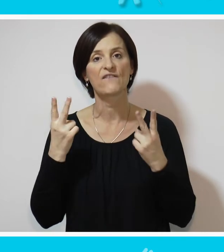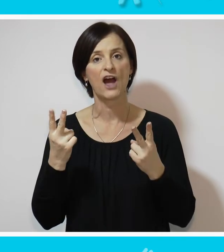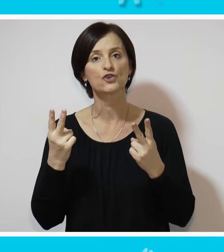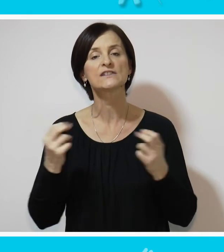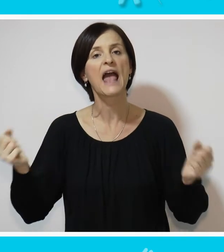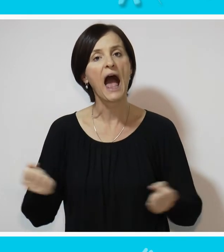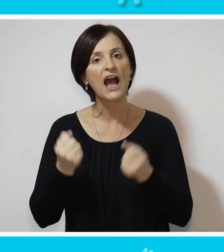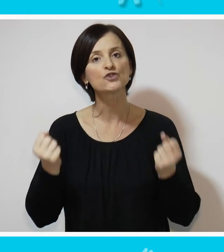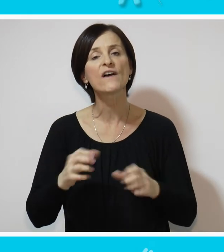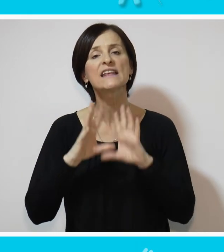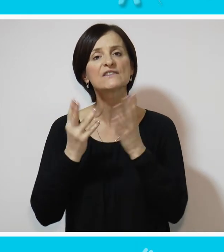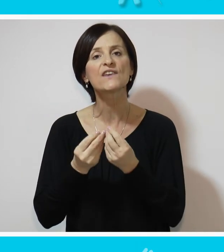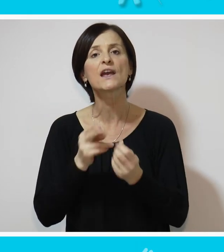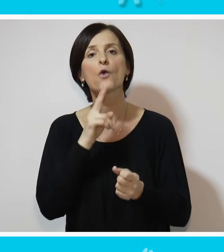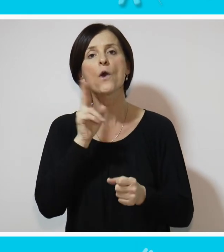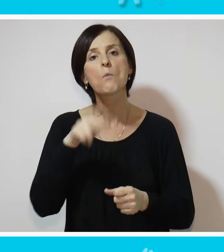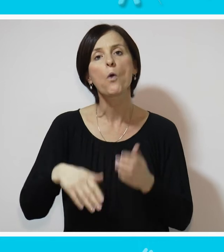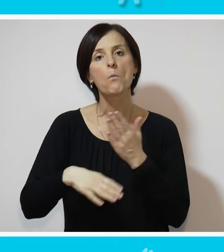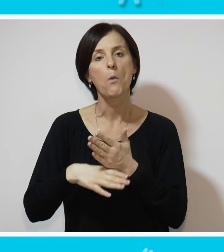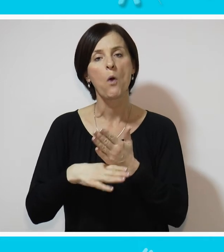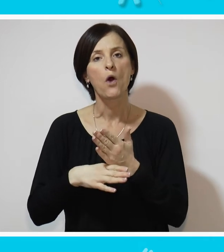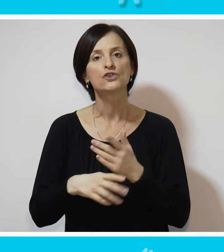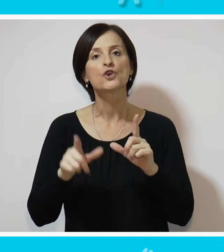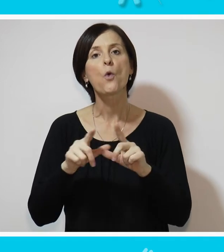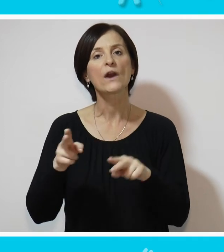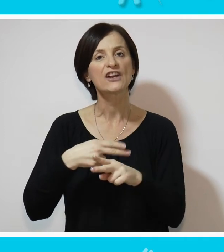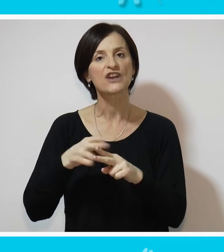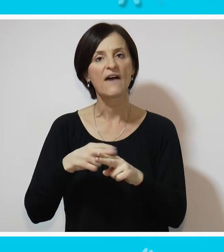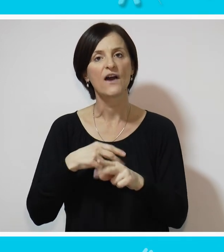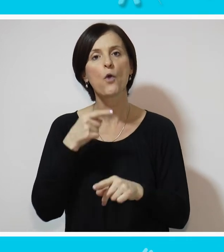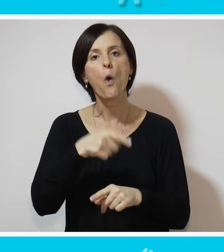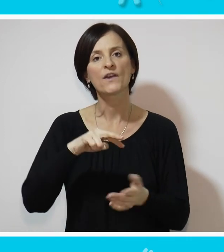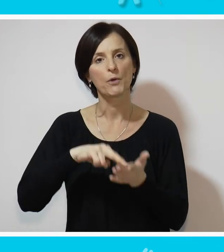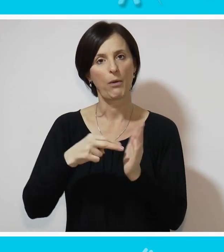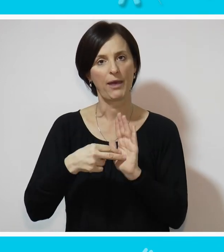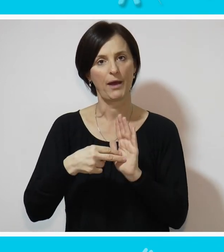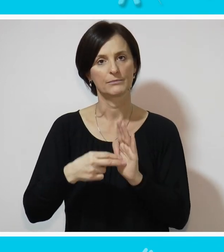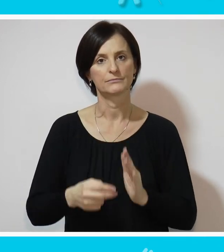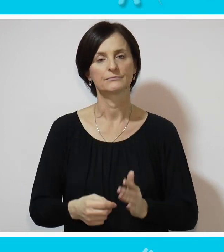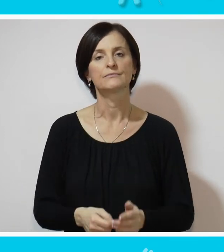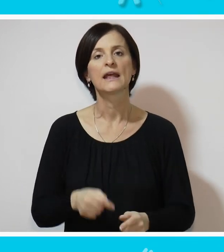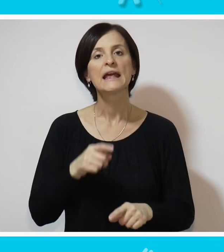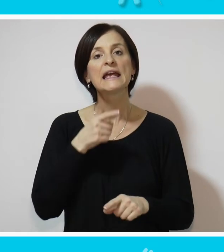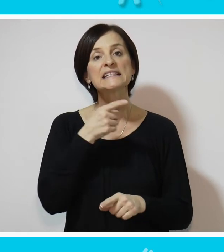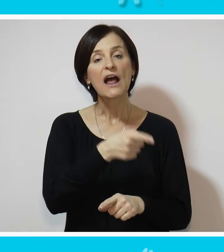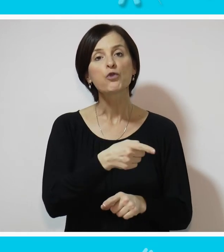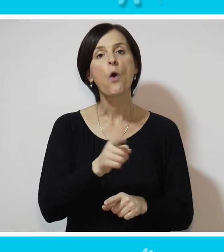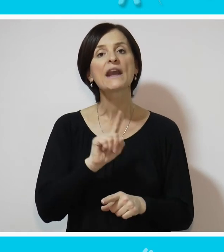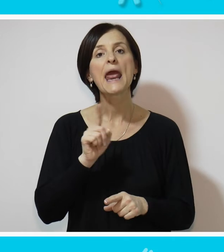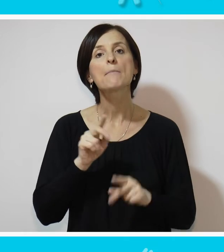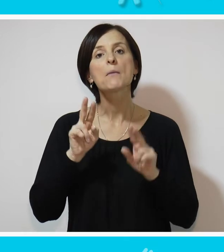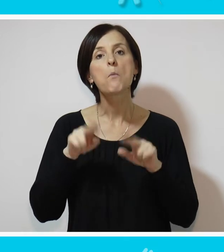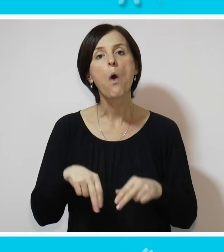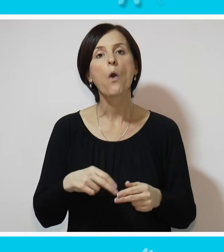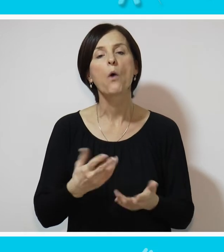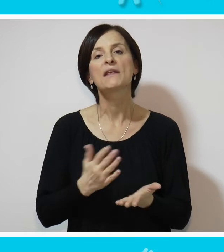važnosti angažovanje svih koji mogu pomoći u rešavanju ovih problema. Zar to ne